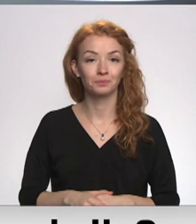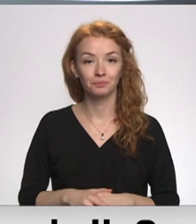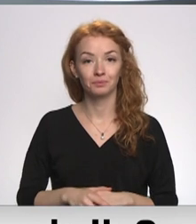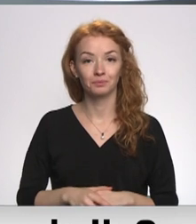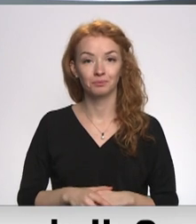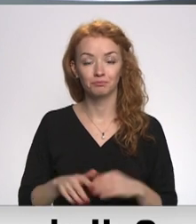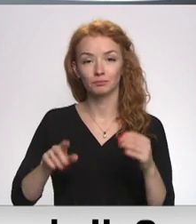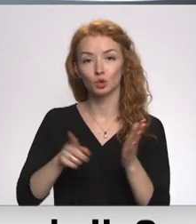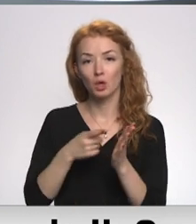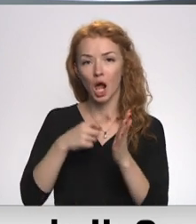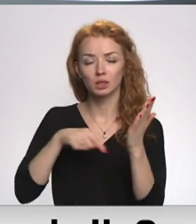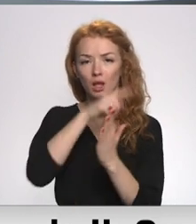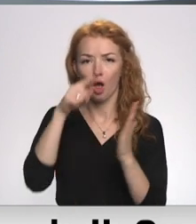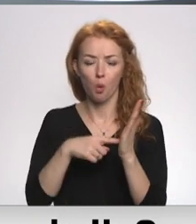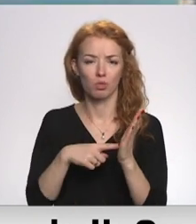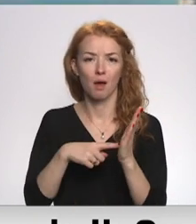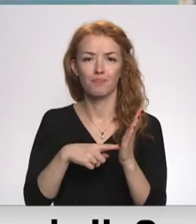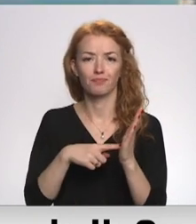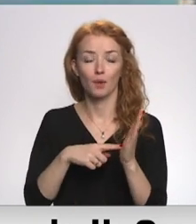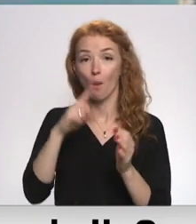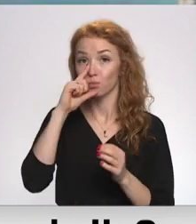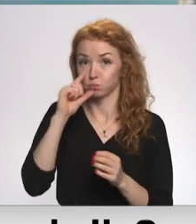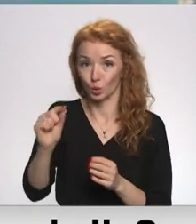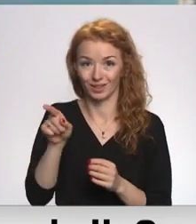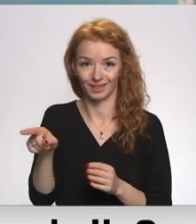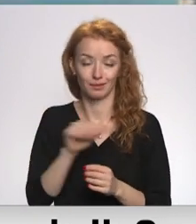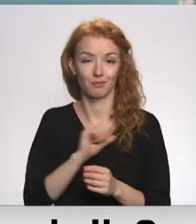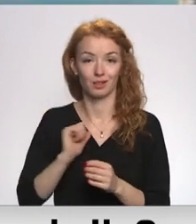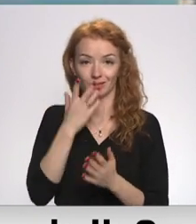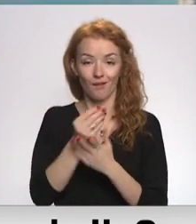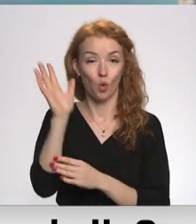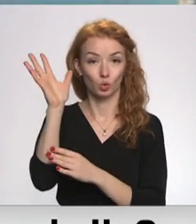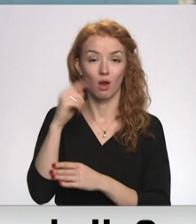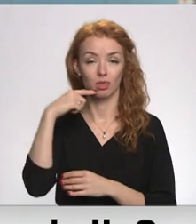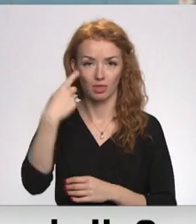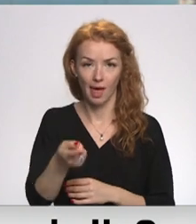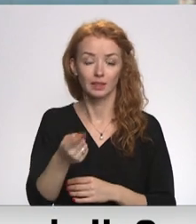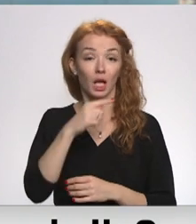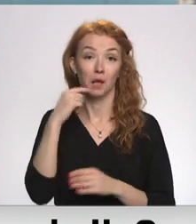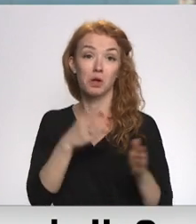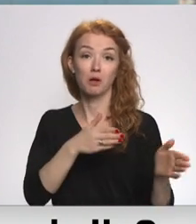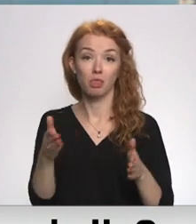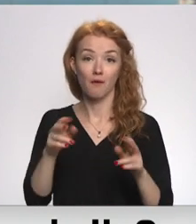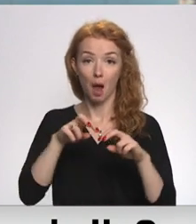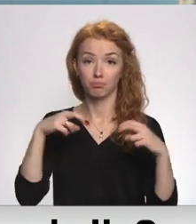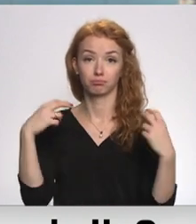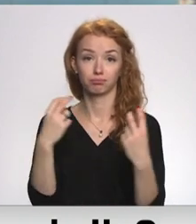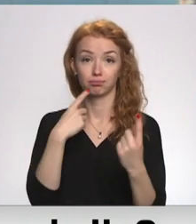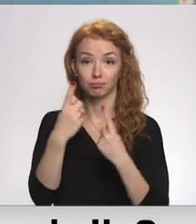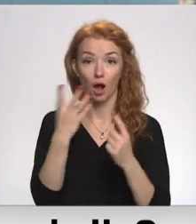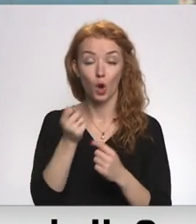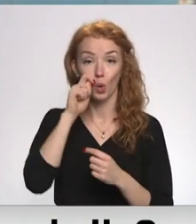Kā ir ar… Putin savā uzrunā sacīja arī, ka Krievi ir gatavi sēsties pie šī saruna galda, bet